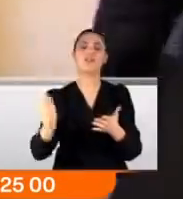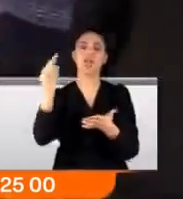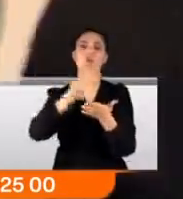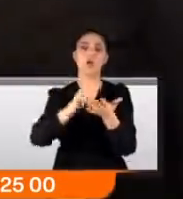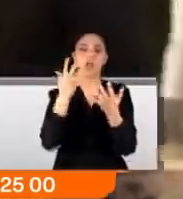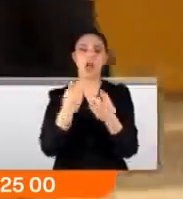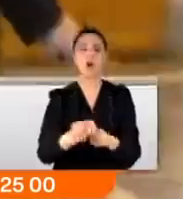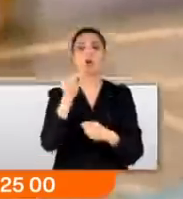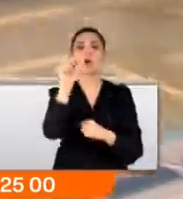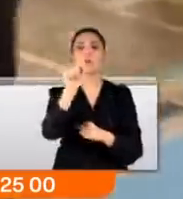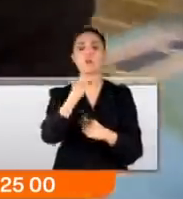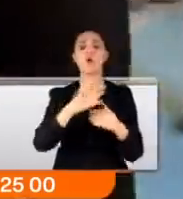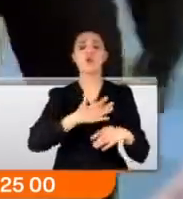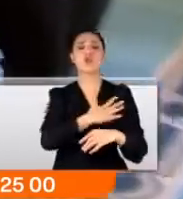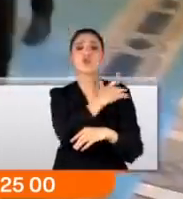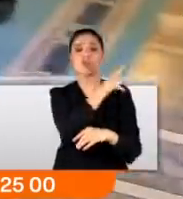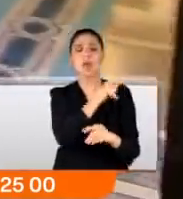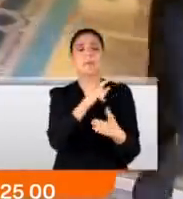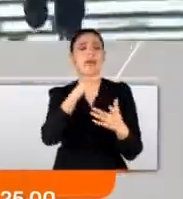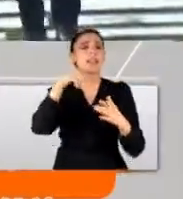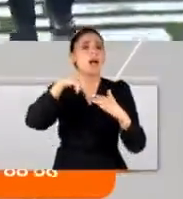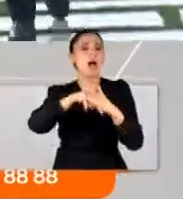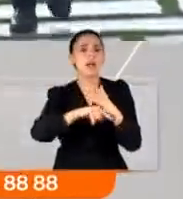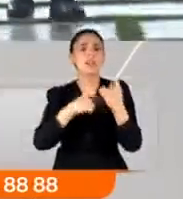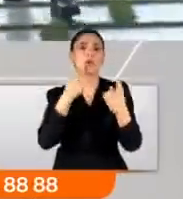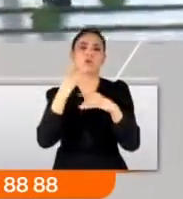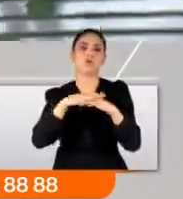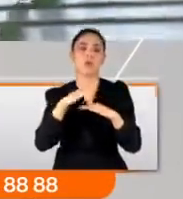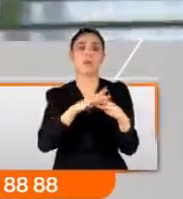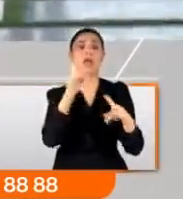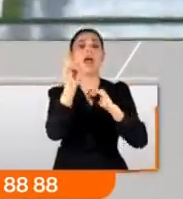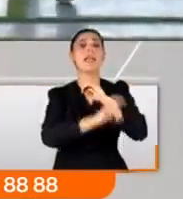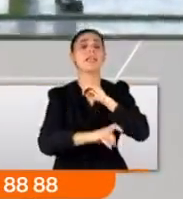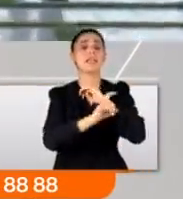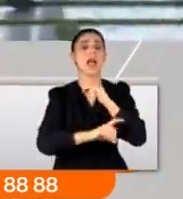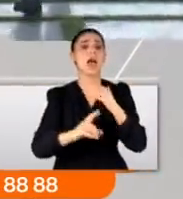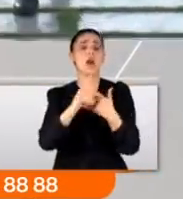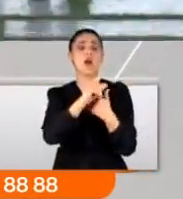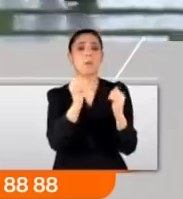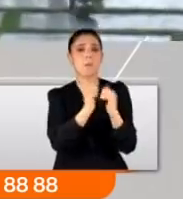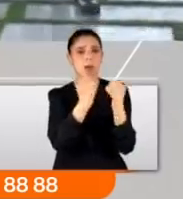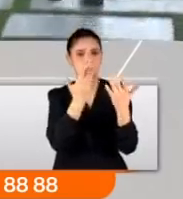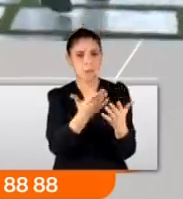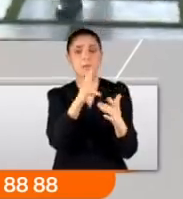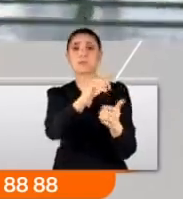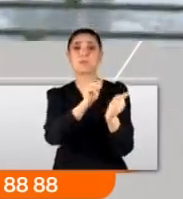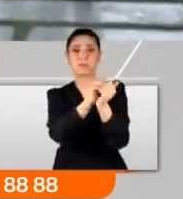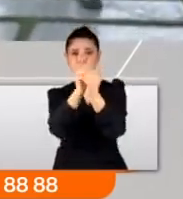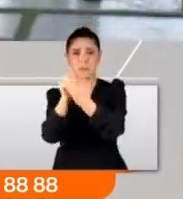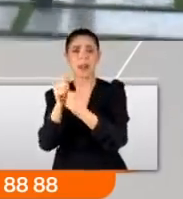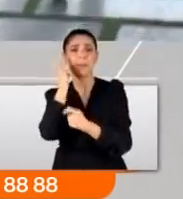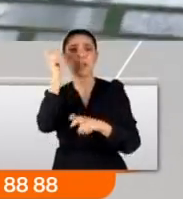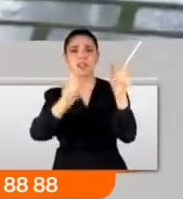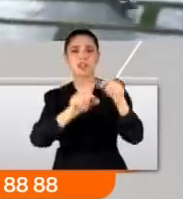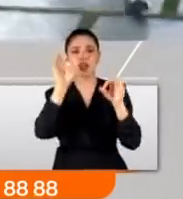Cumhurbaşkanı CHP'nin tabanına da seslendi. Terör örgütleriyle ve onların yandaşlarıyla iç içe geçmiş